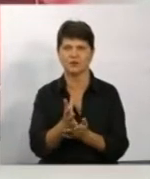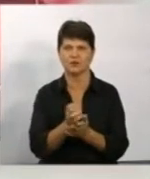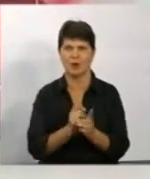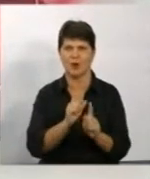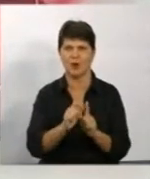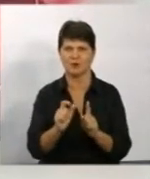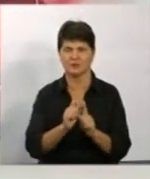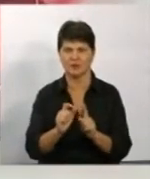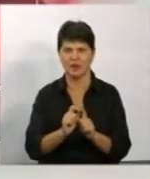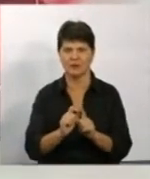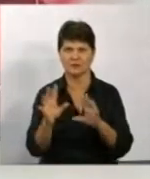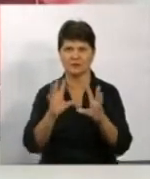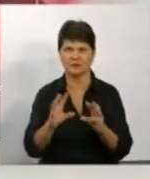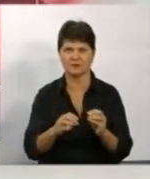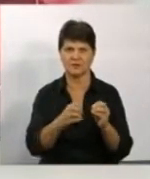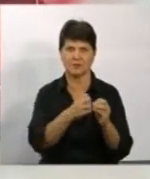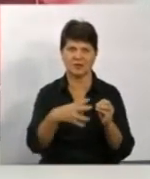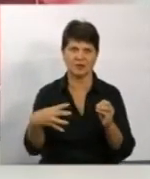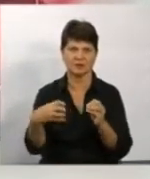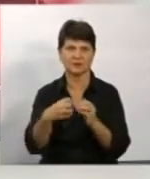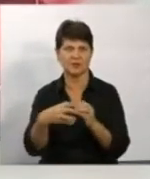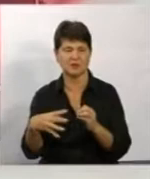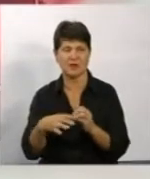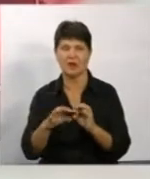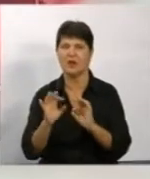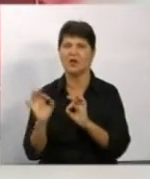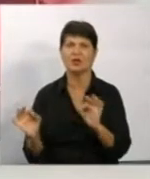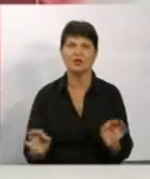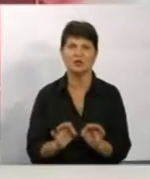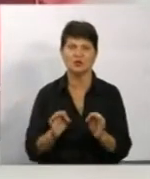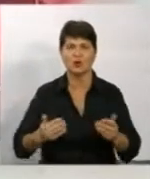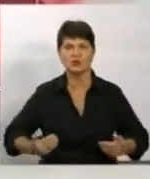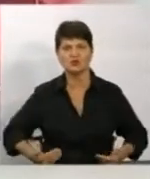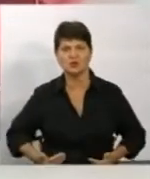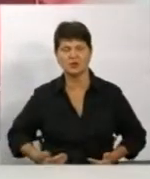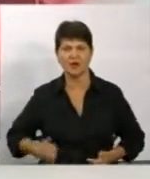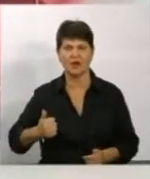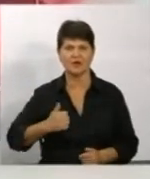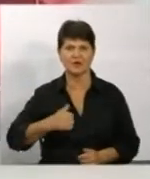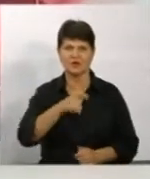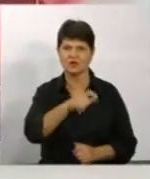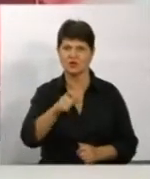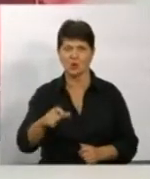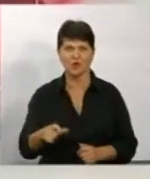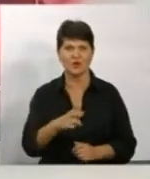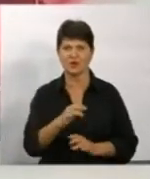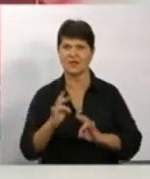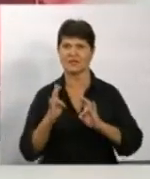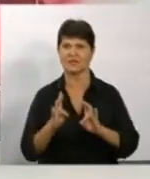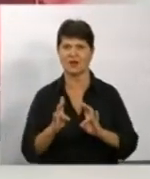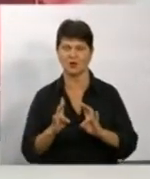Життю місцевих та військовослужбовців нічого не загрожує, тому евакуації не проводили, розповіла речниця